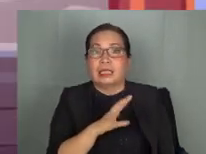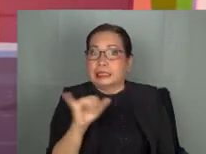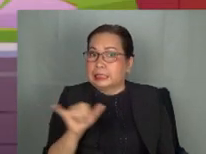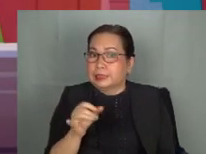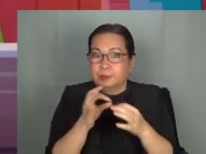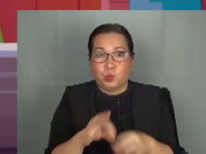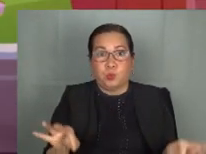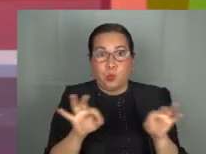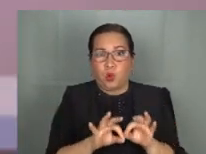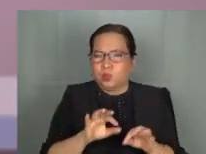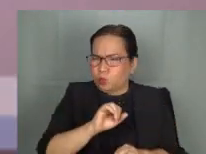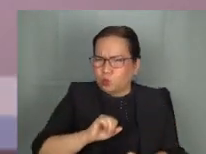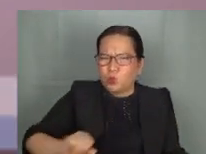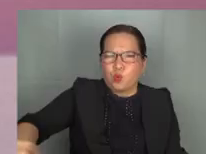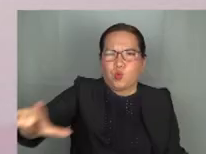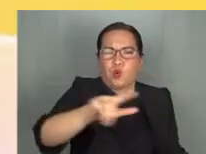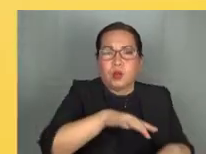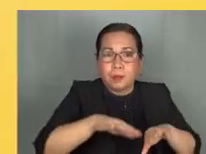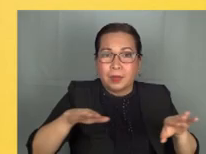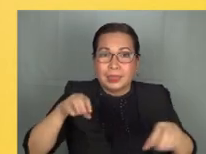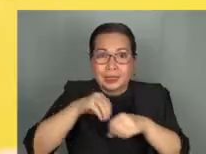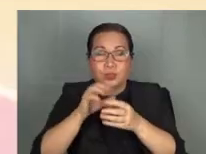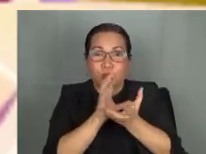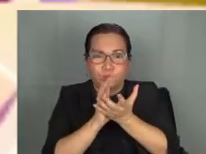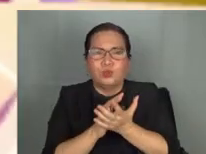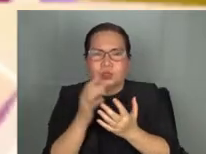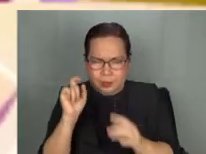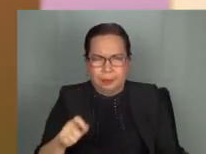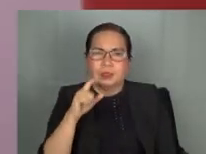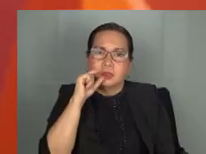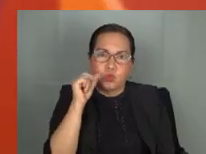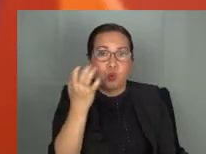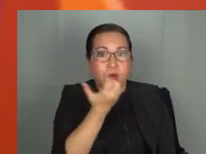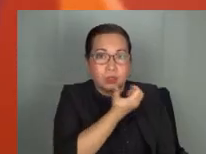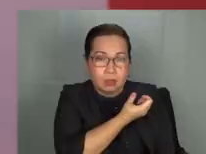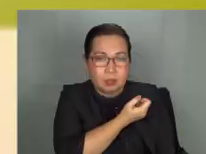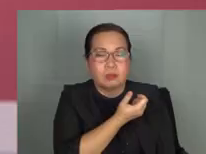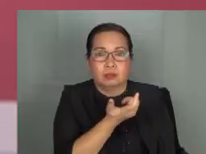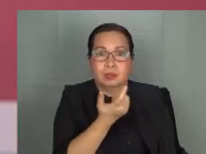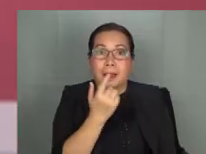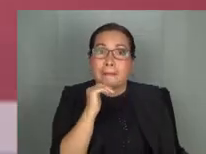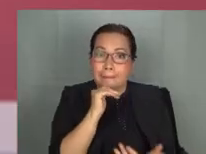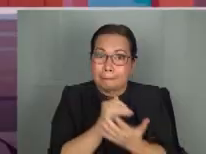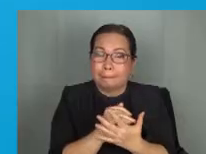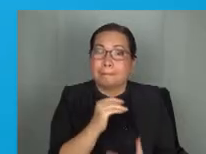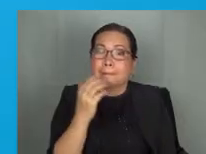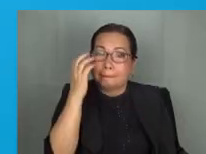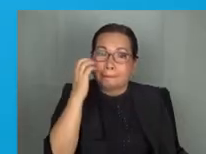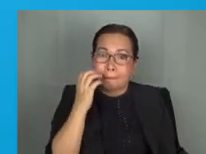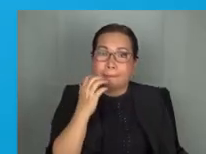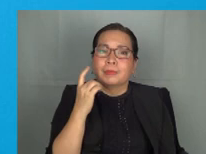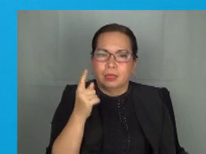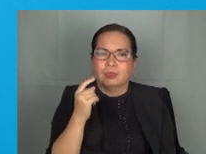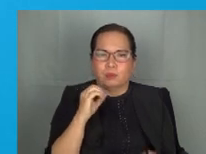Mahalaga din na lahat ng mga bata sa komunidad ay mabakunahan kontra tigdas. Ito ang ating tugon para